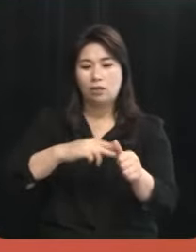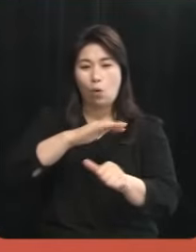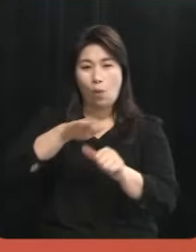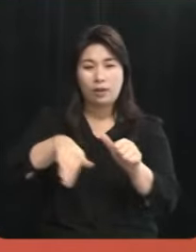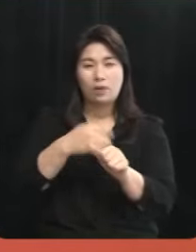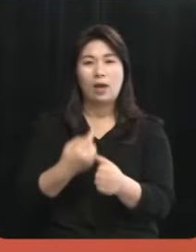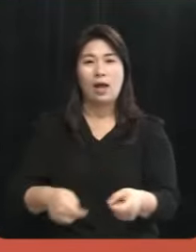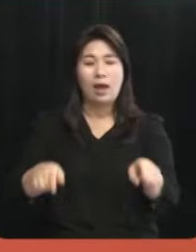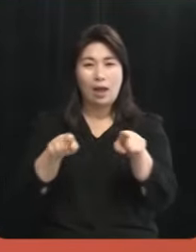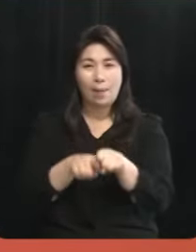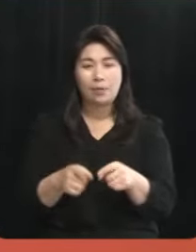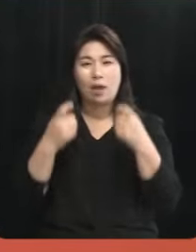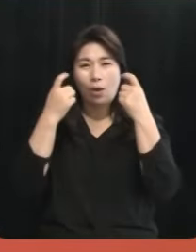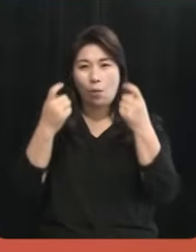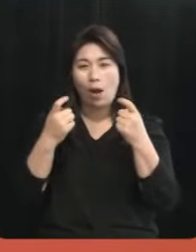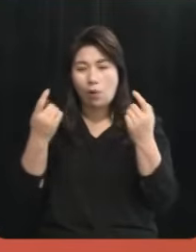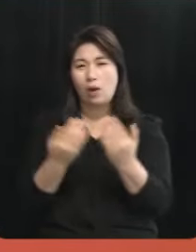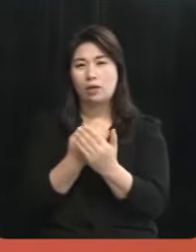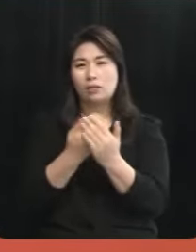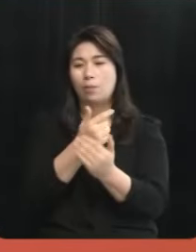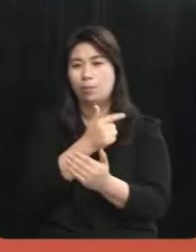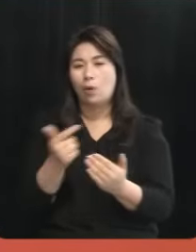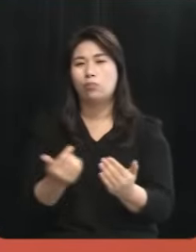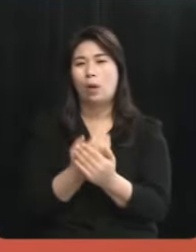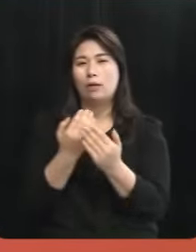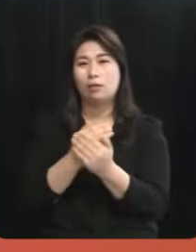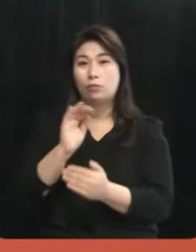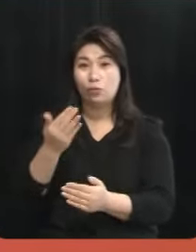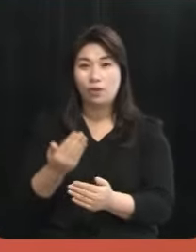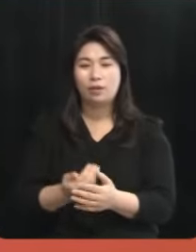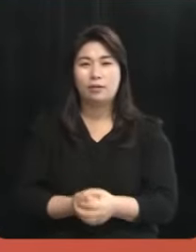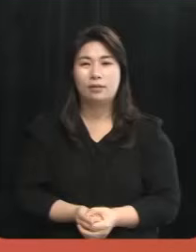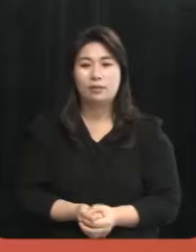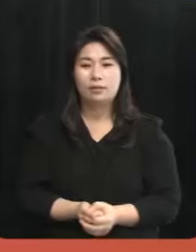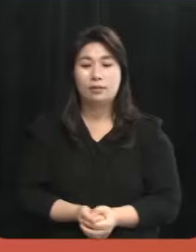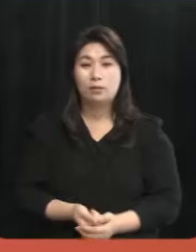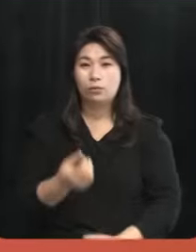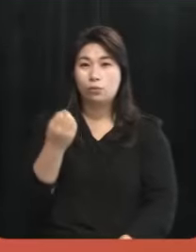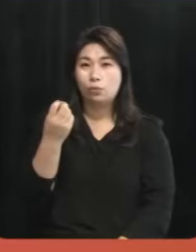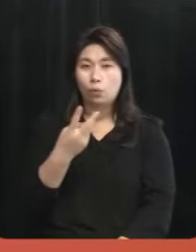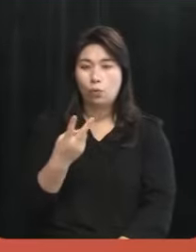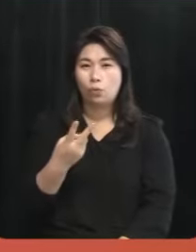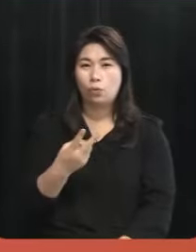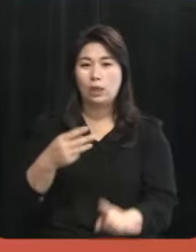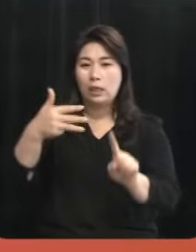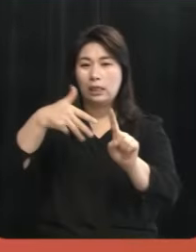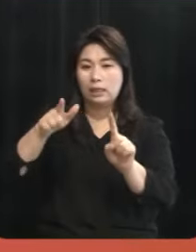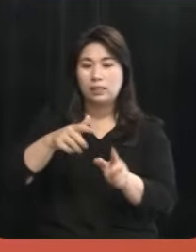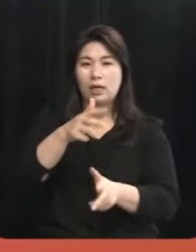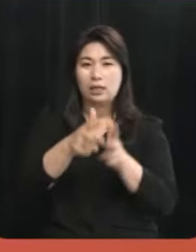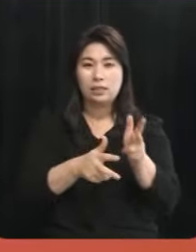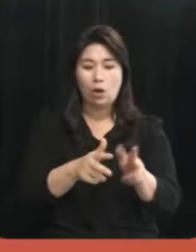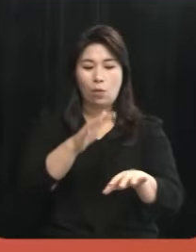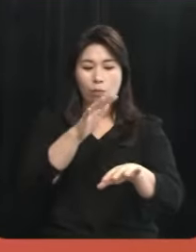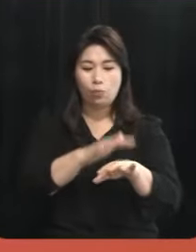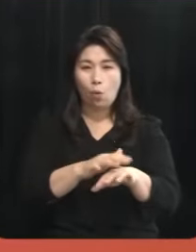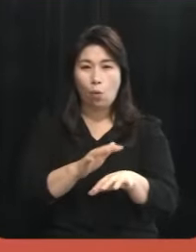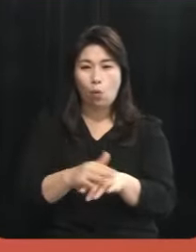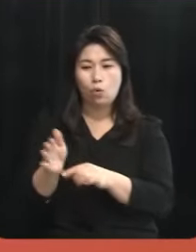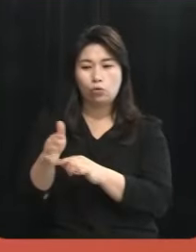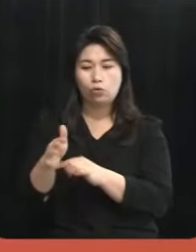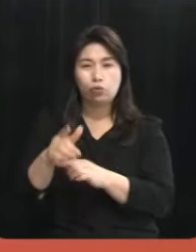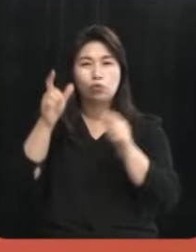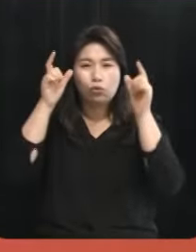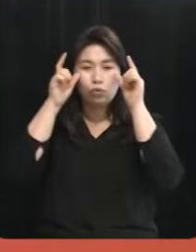더불어 관광 산업이 매우 발달되어 있는 곳입니다 아울러 1차 산업인 농수축산업이